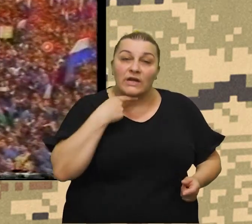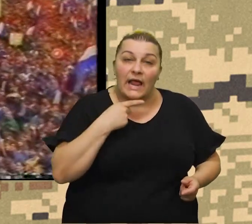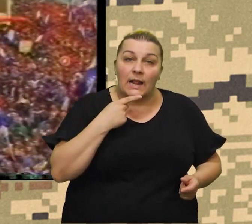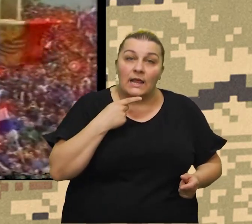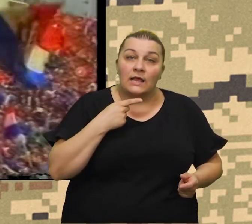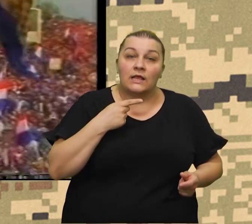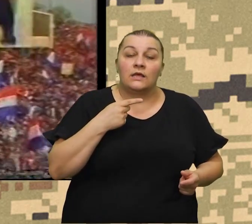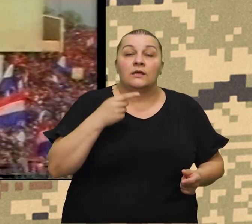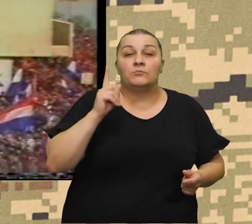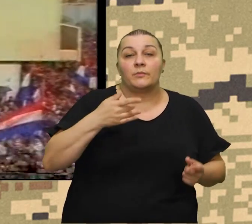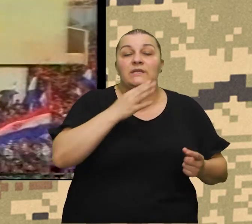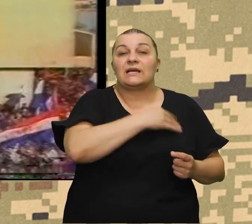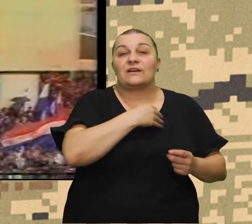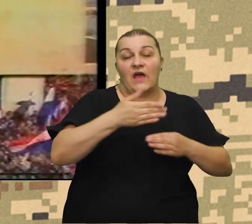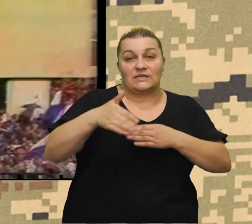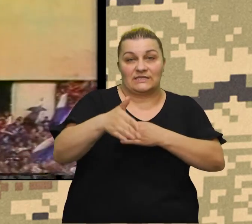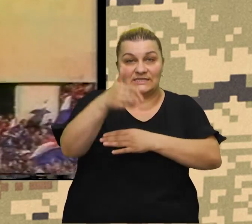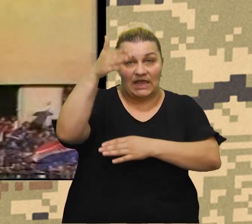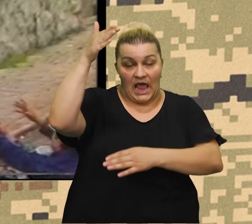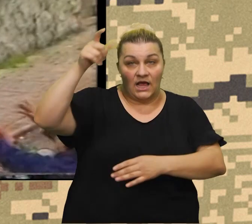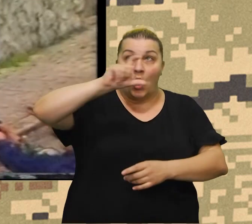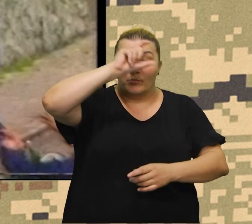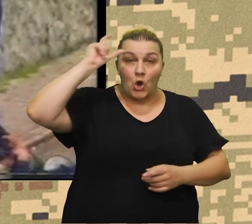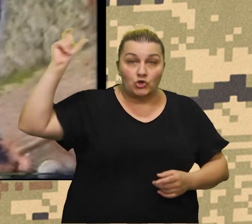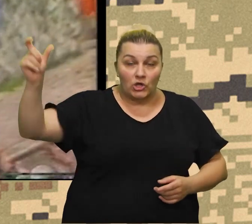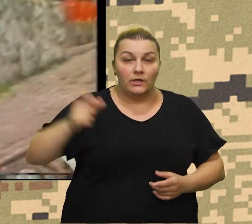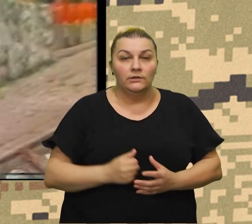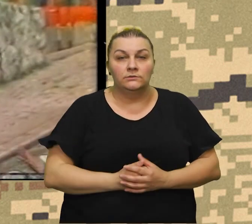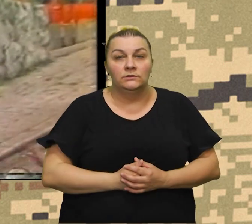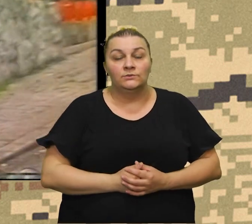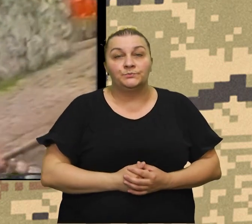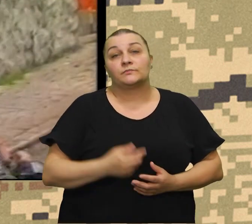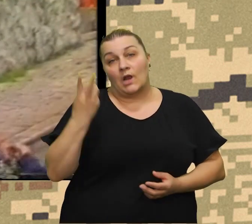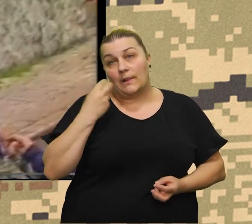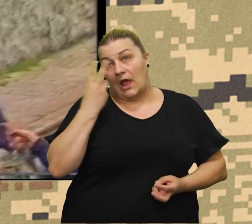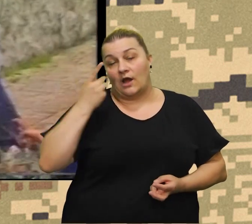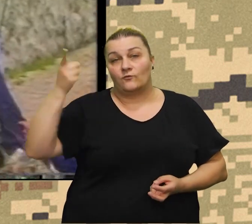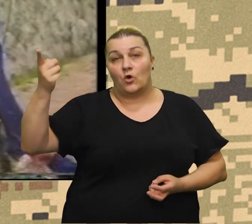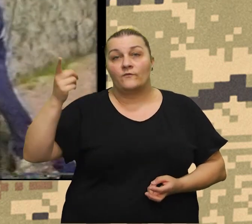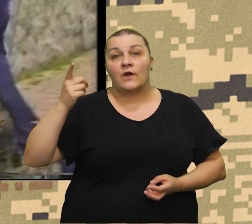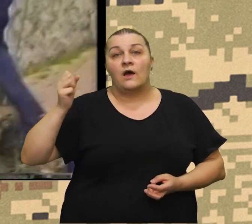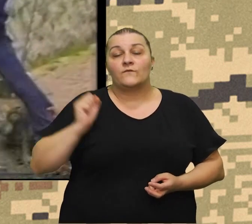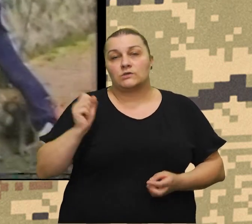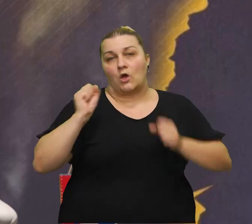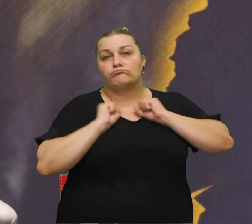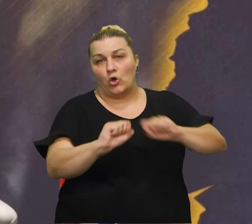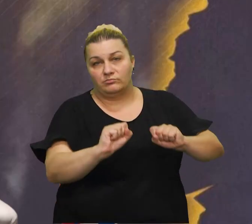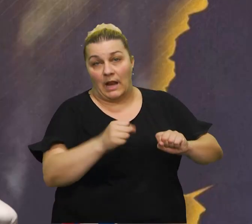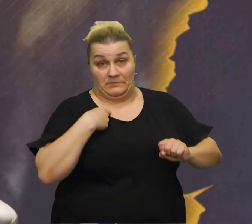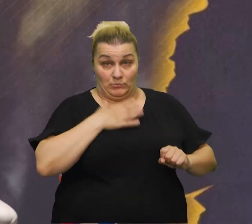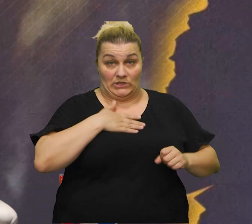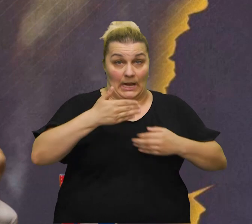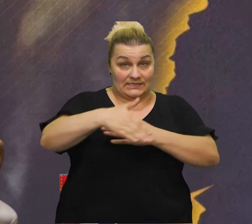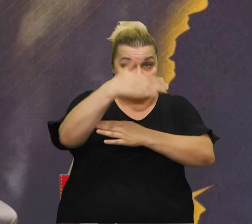Hrvatski stijeg na tu na pročelje Banovine međutom su to odbeli u tom momentu masa